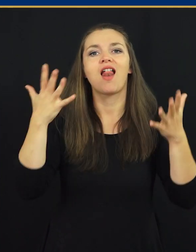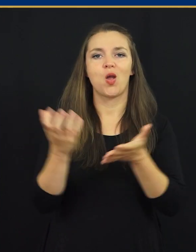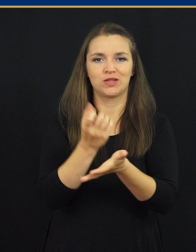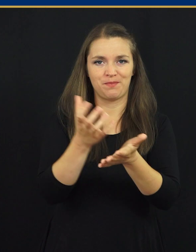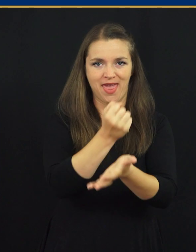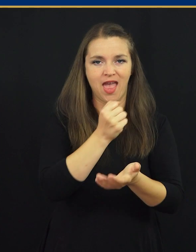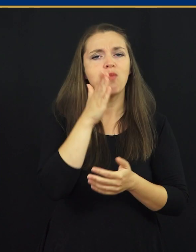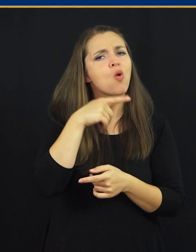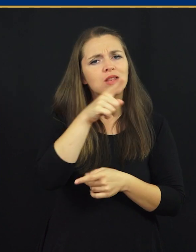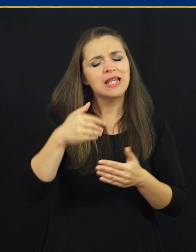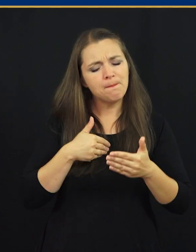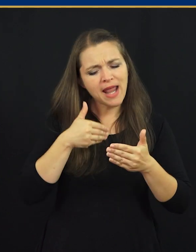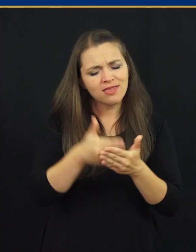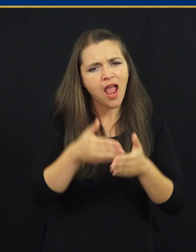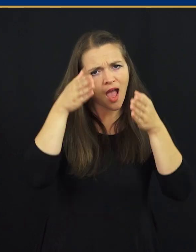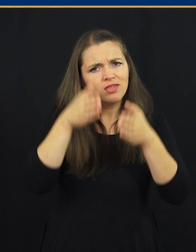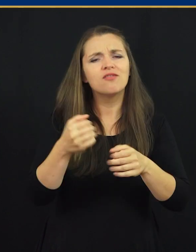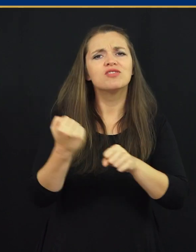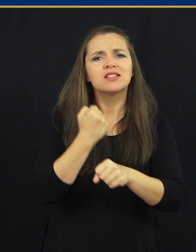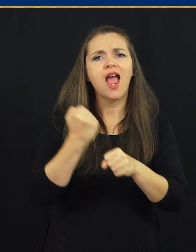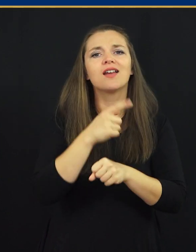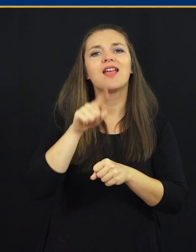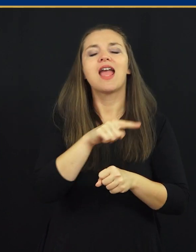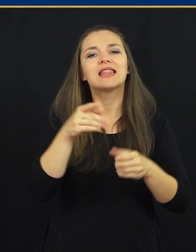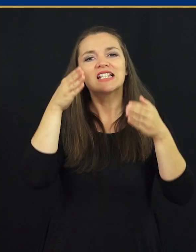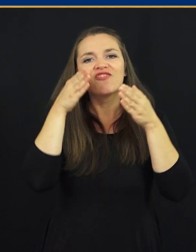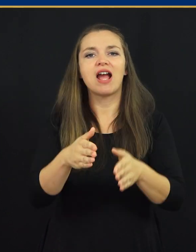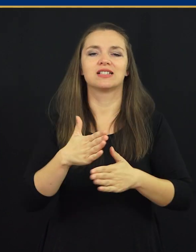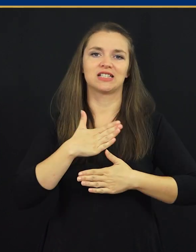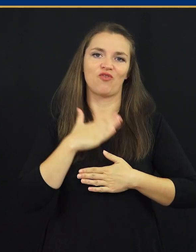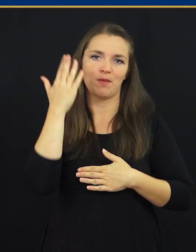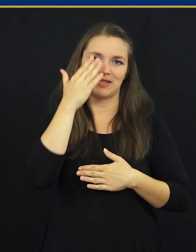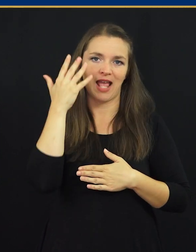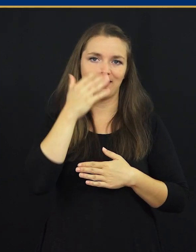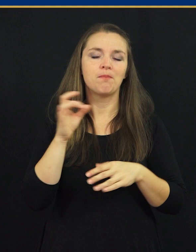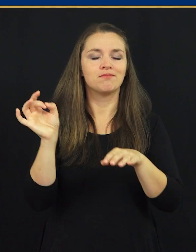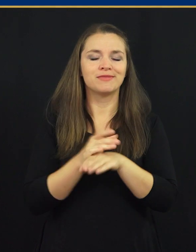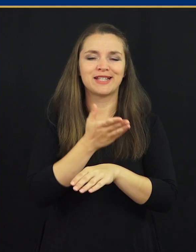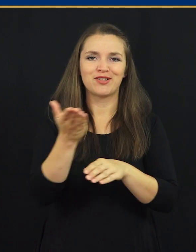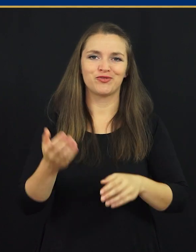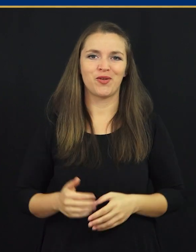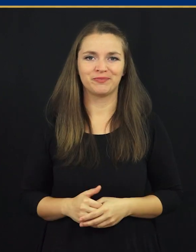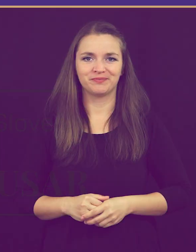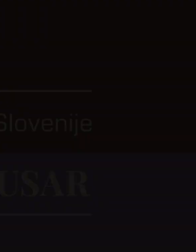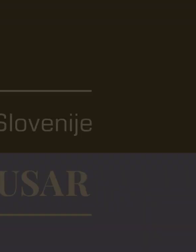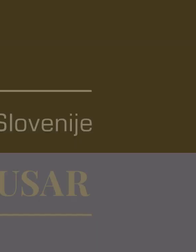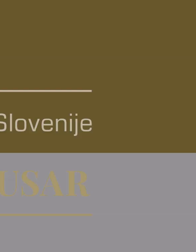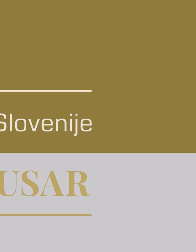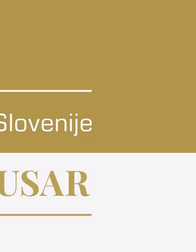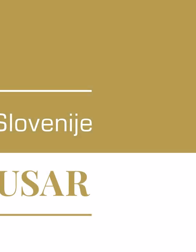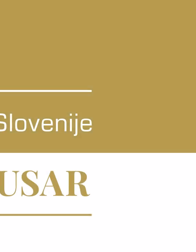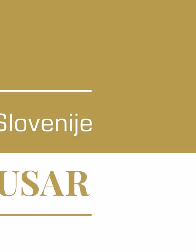potencijal za velike uspehe. Budite predani, ustrajni ter zvesti svojim sanjam. Srečno!